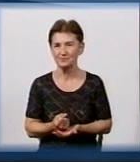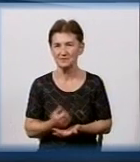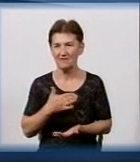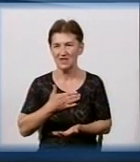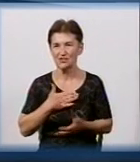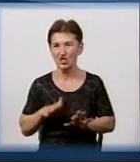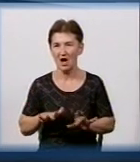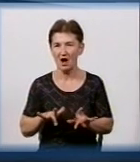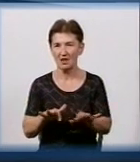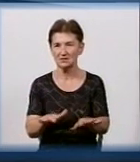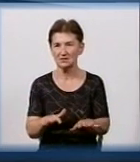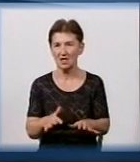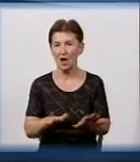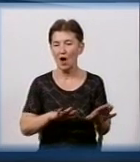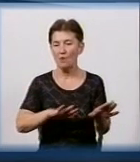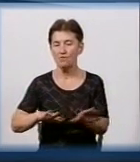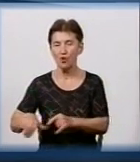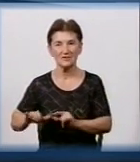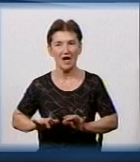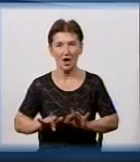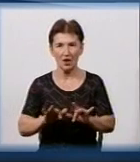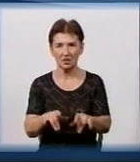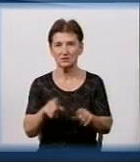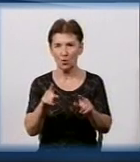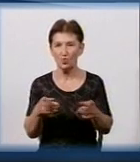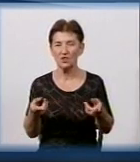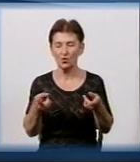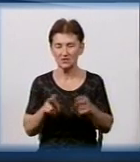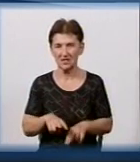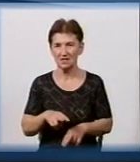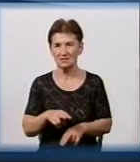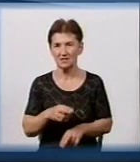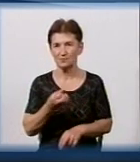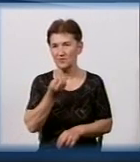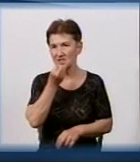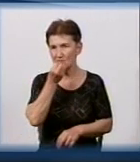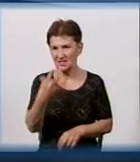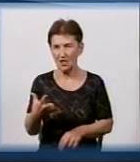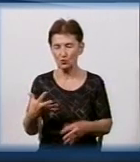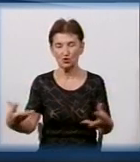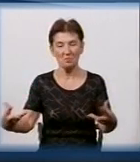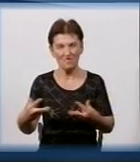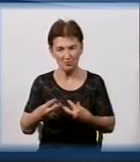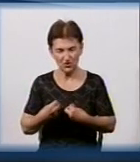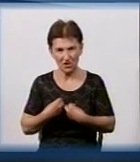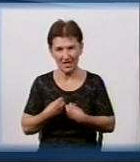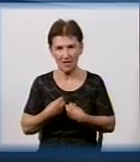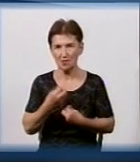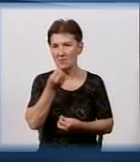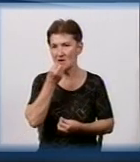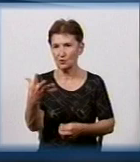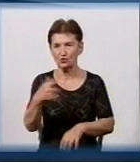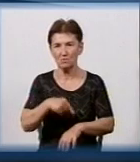сьогодні, після акції, я залишався хорошим впечатлением, в хороших чувствах. Ми